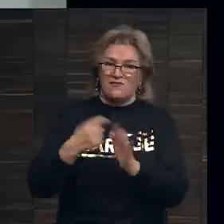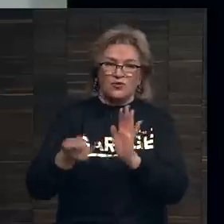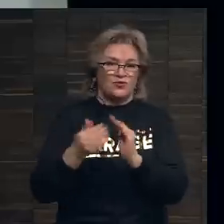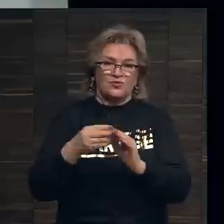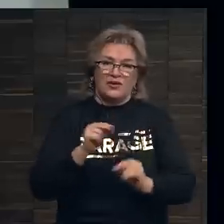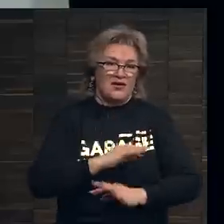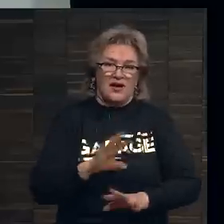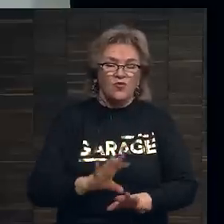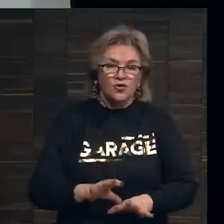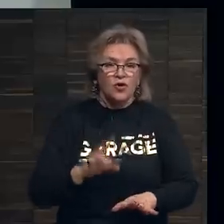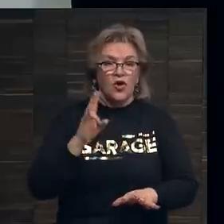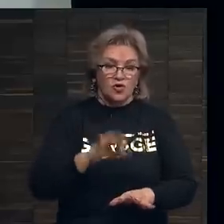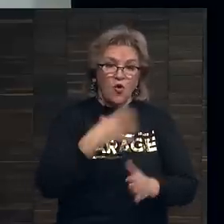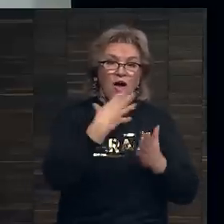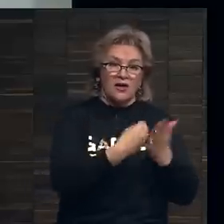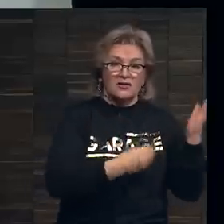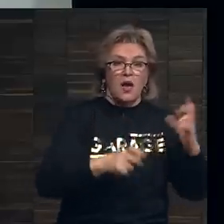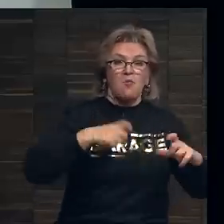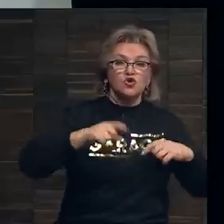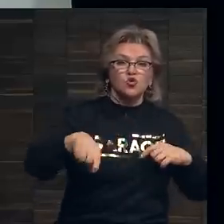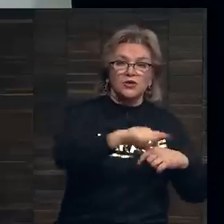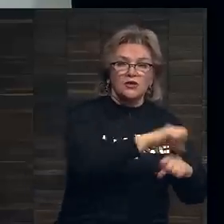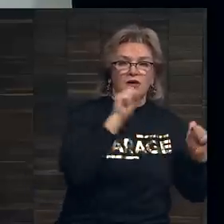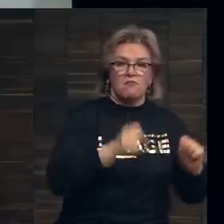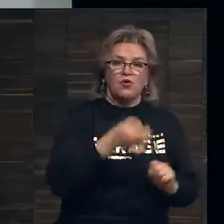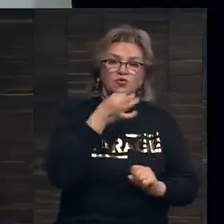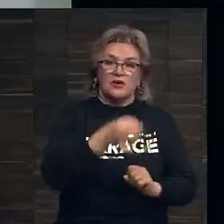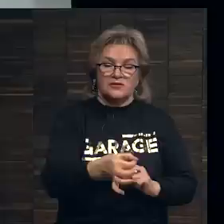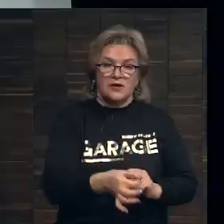аукционном доме. Но по своим студентам я могу сказать, что